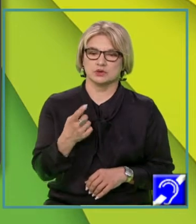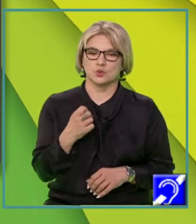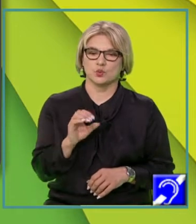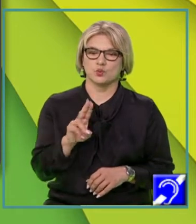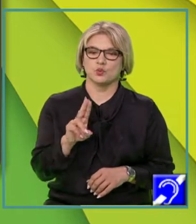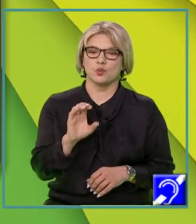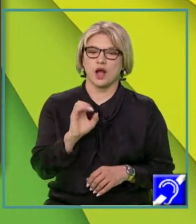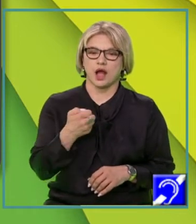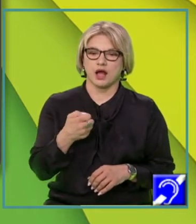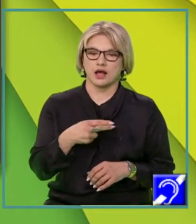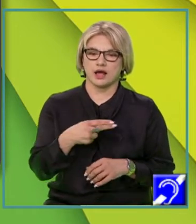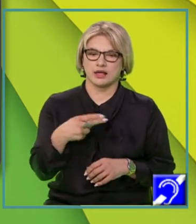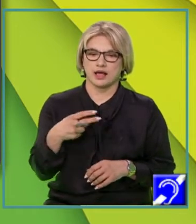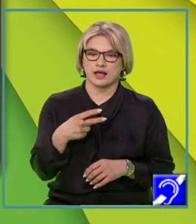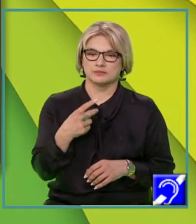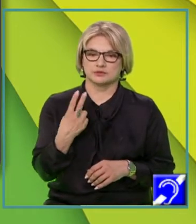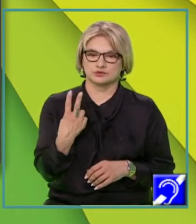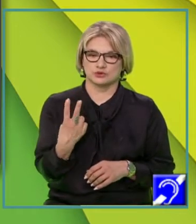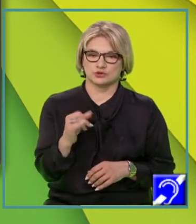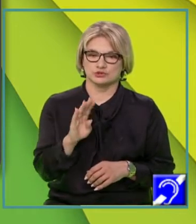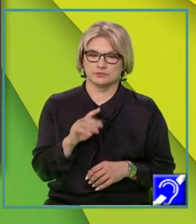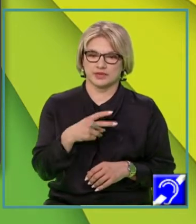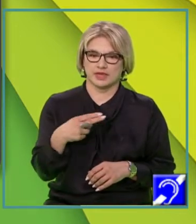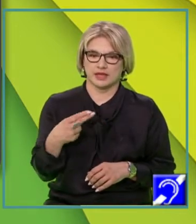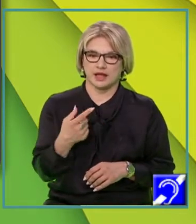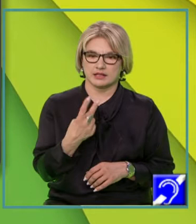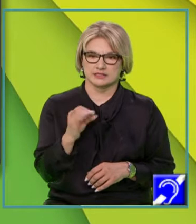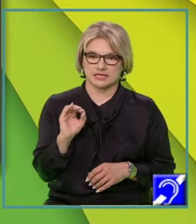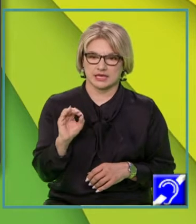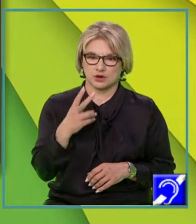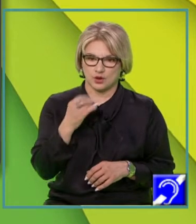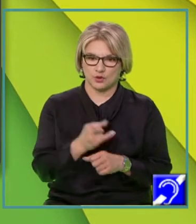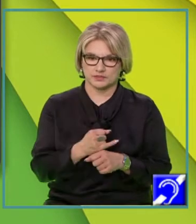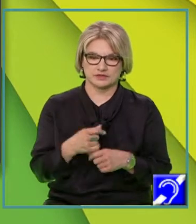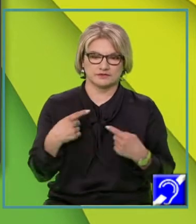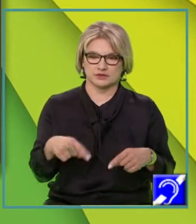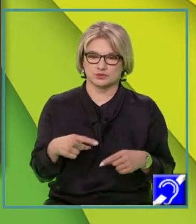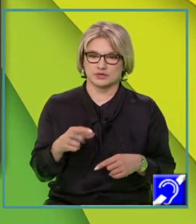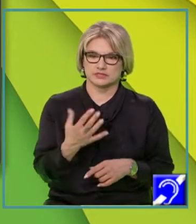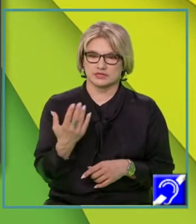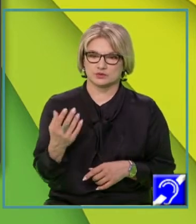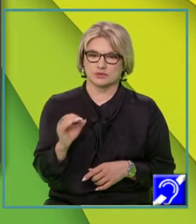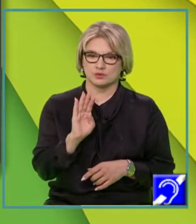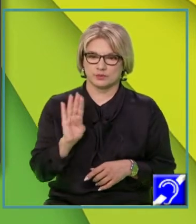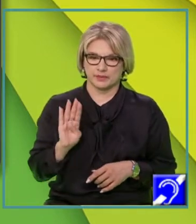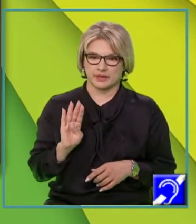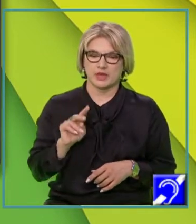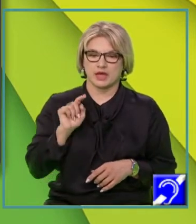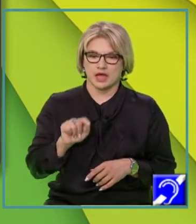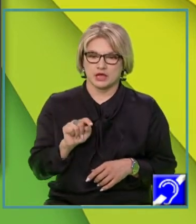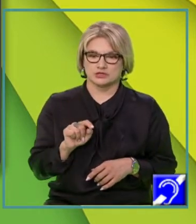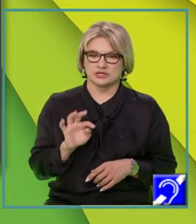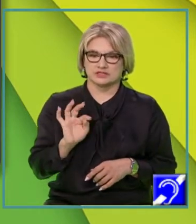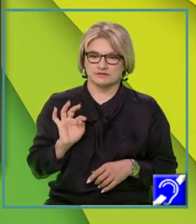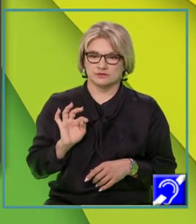egal cu minus 2 și b egal cu 0, observați că nu avem termenul b, această funcție